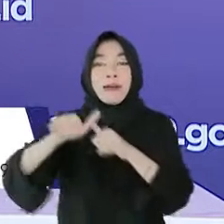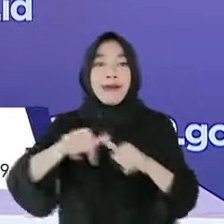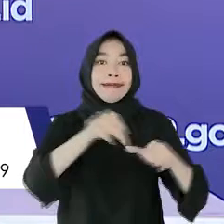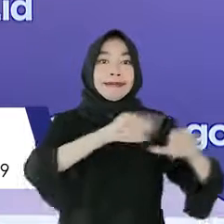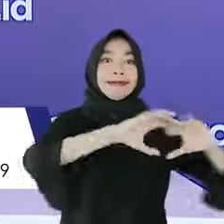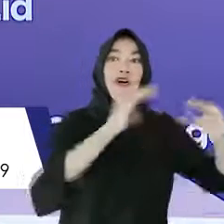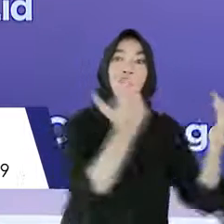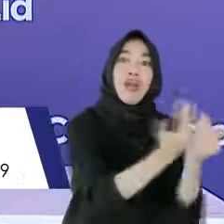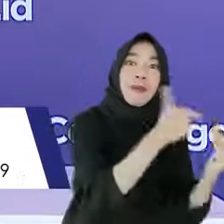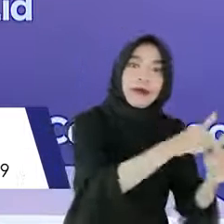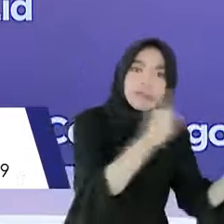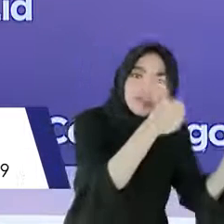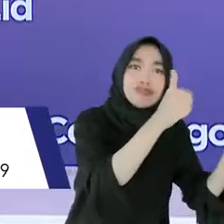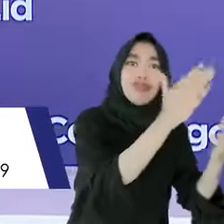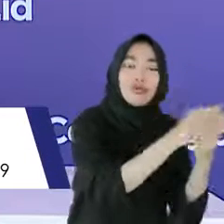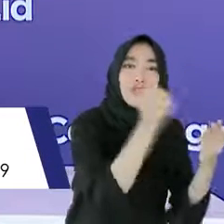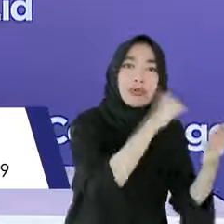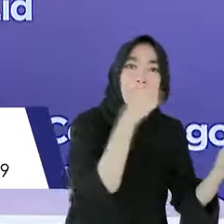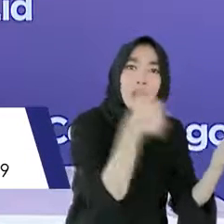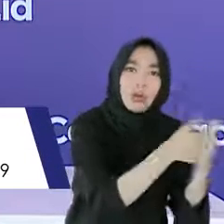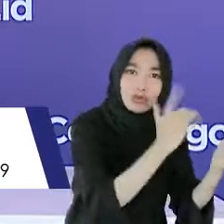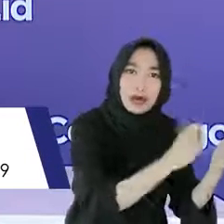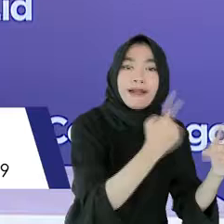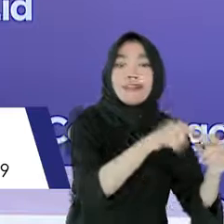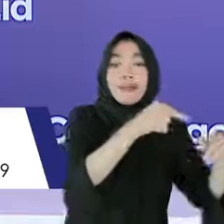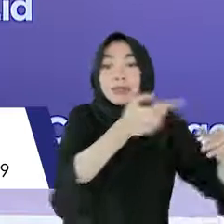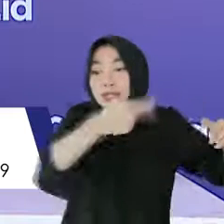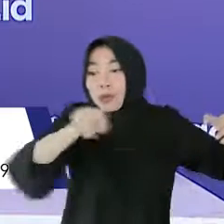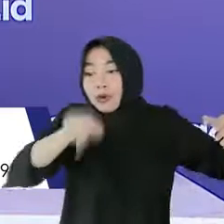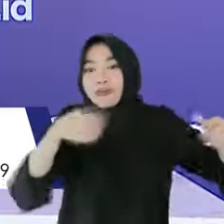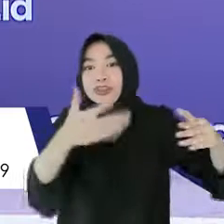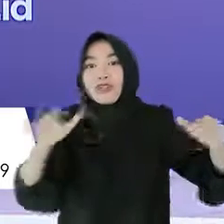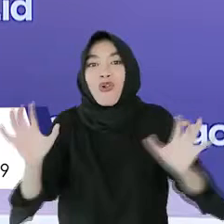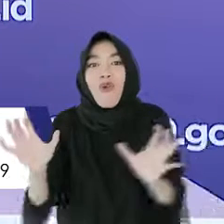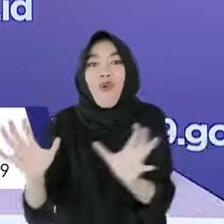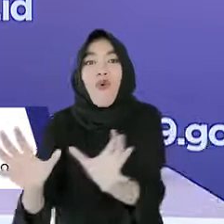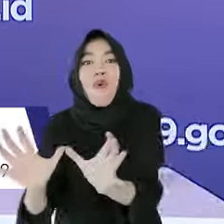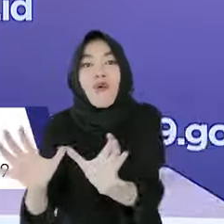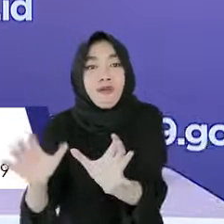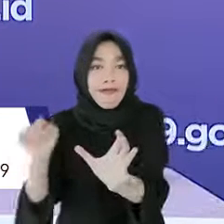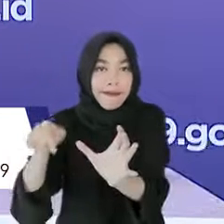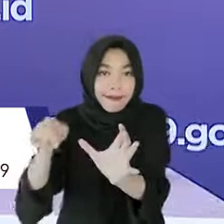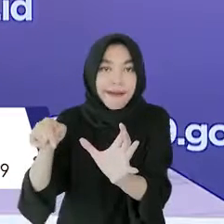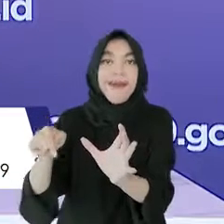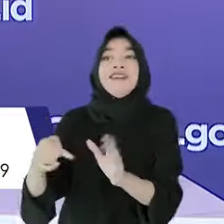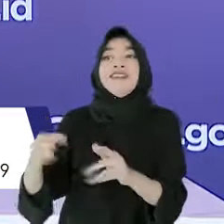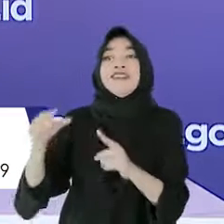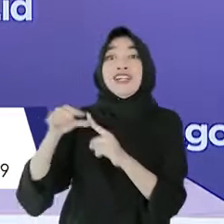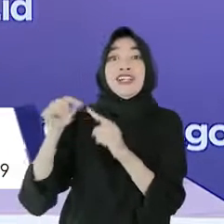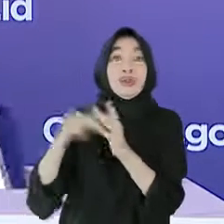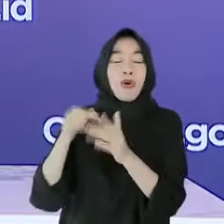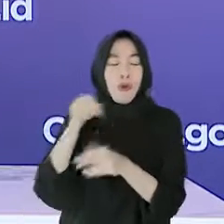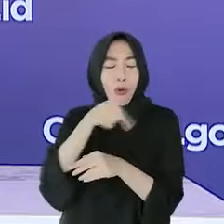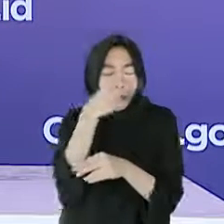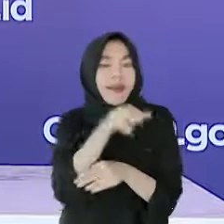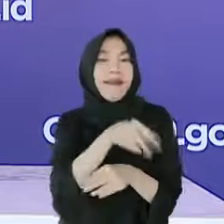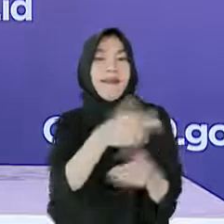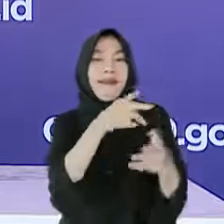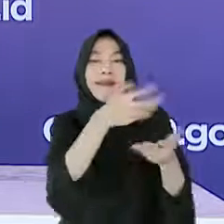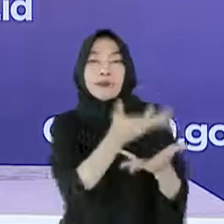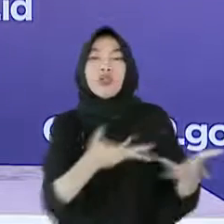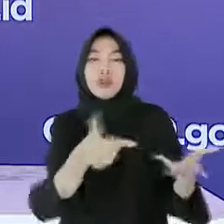kesehatan di Olimpiade telah dilaksanakan dengan baik. Pembelajaran ini harus kita ingat dan resapi bersama